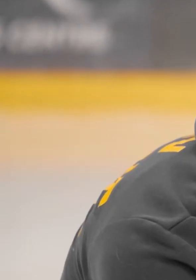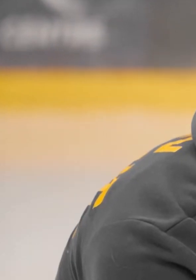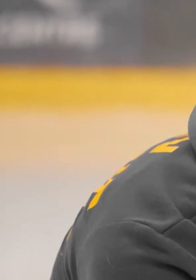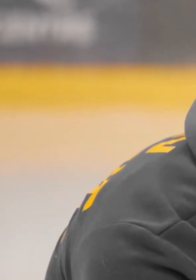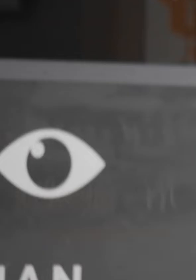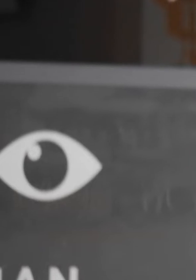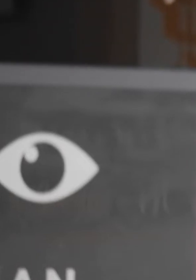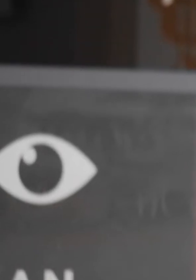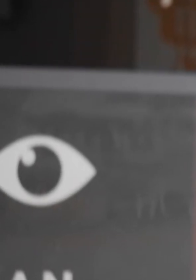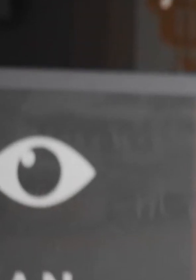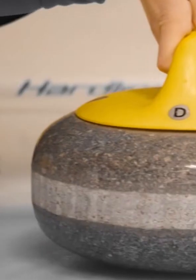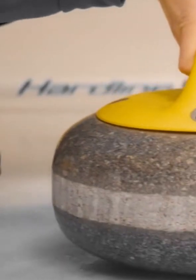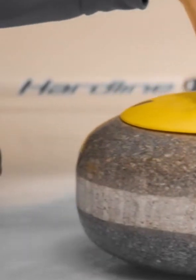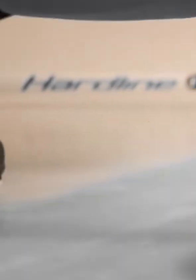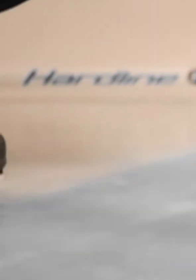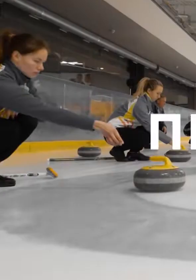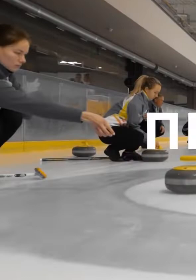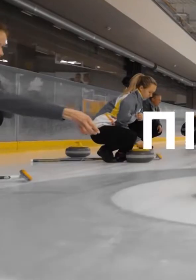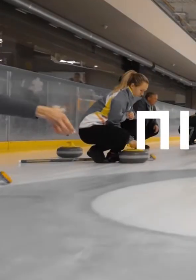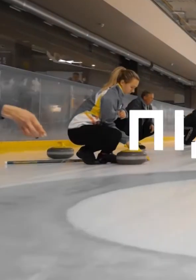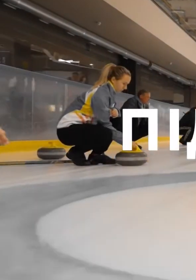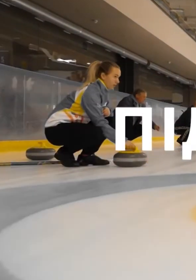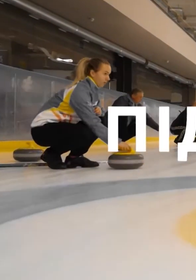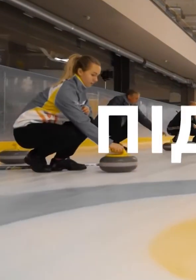Дякую за